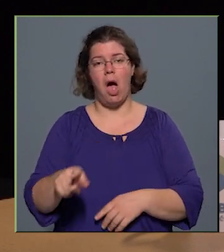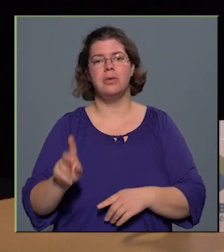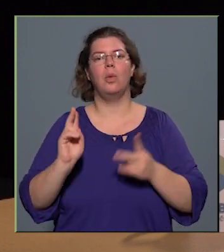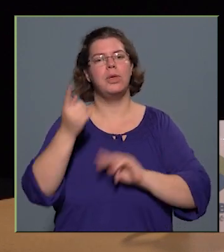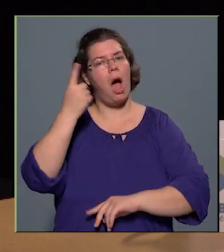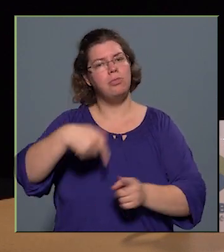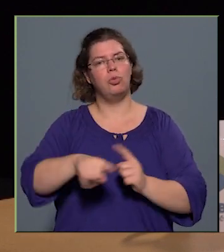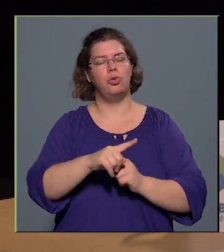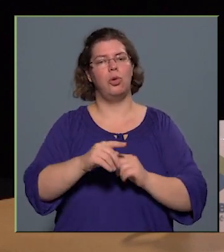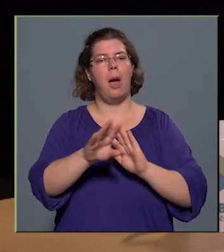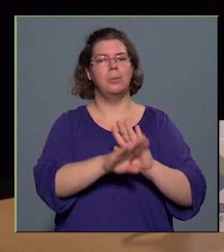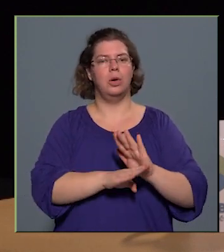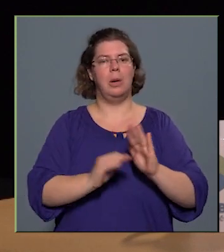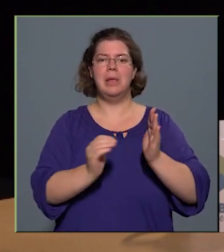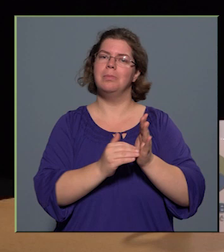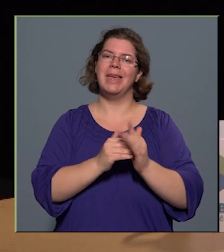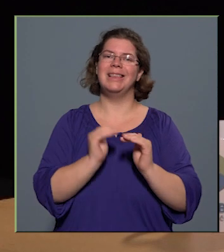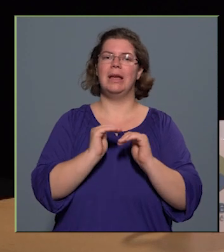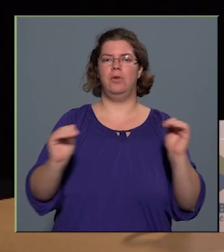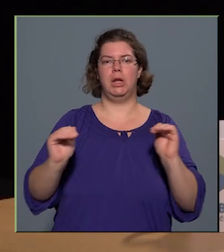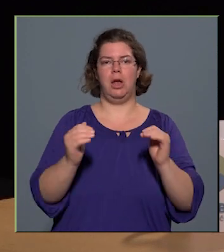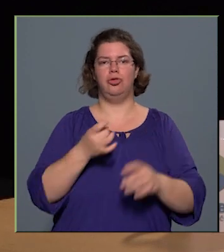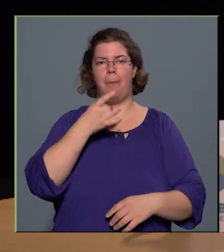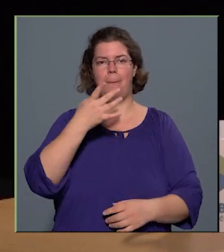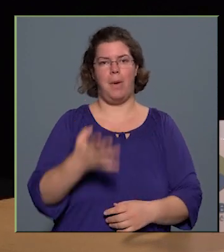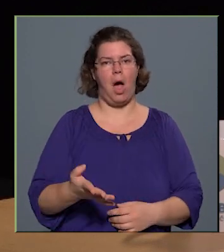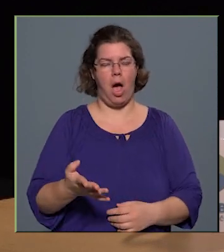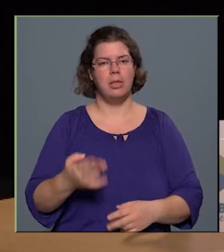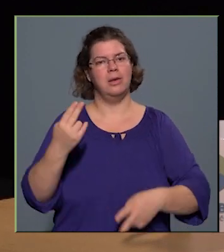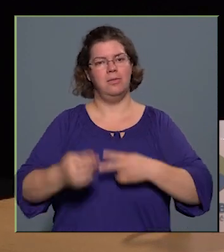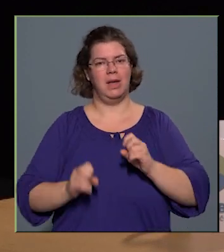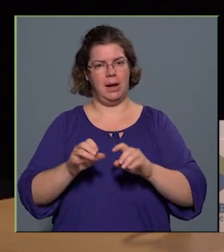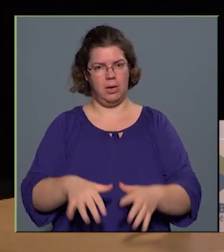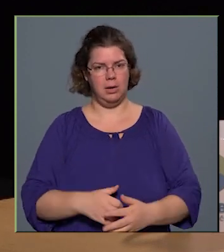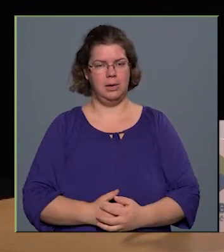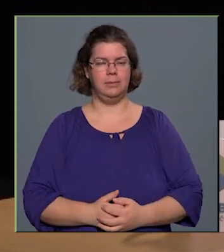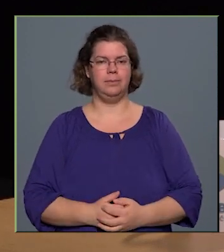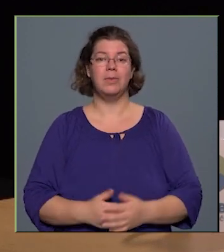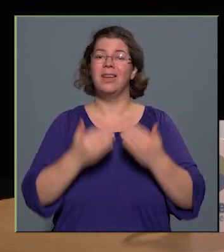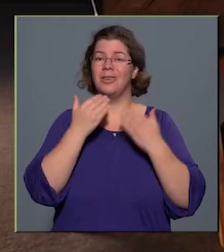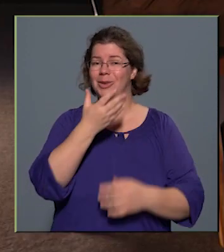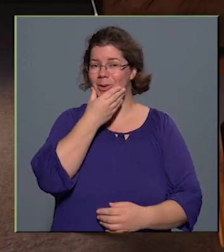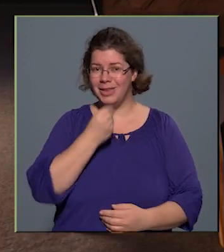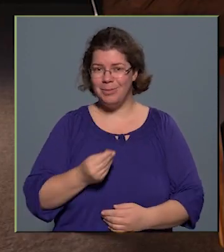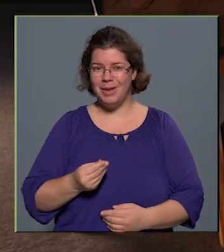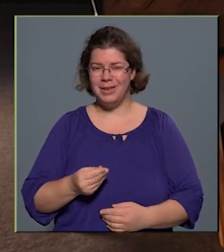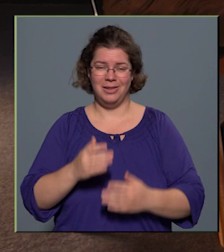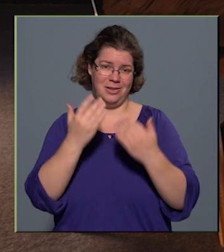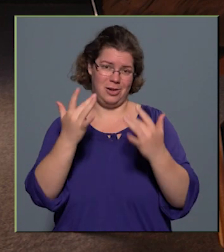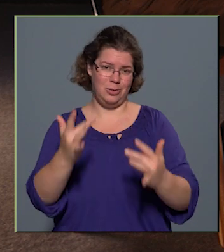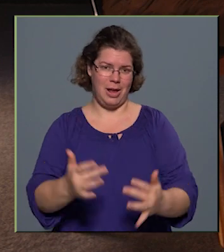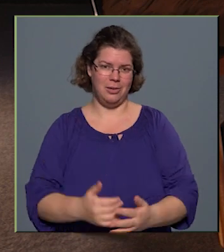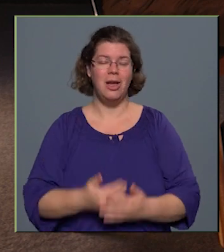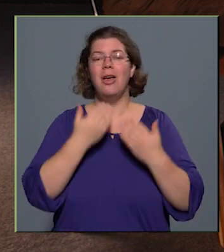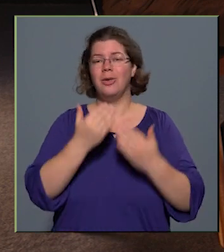tudjuk a programjainkat még színvonalasabban végrehajtani. Köszönjük szépen, de is gratulálunk.